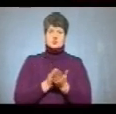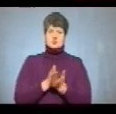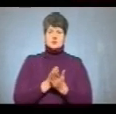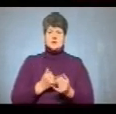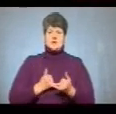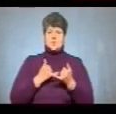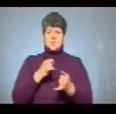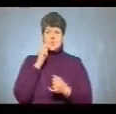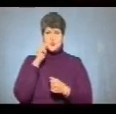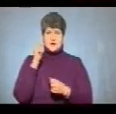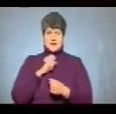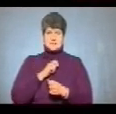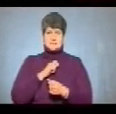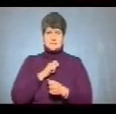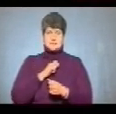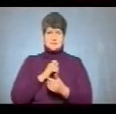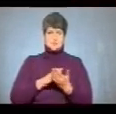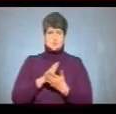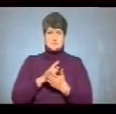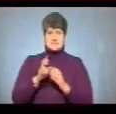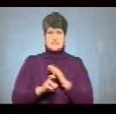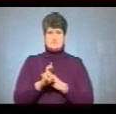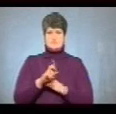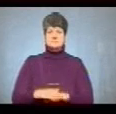українська служба, церква.